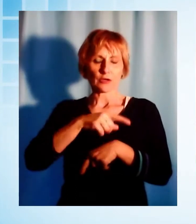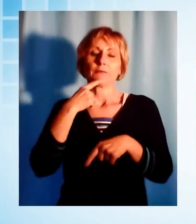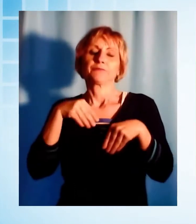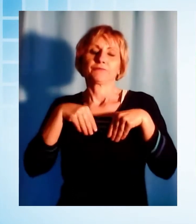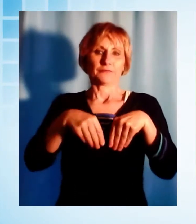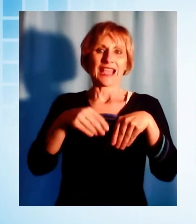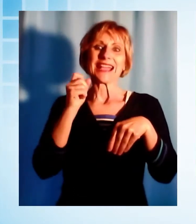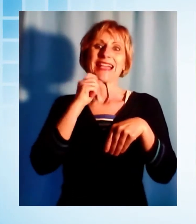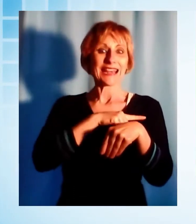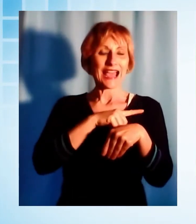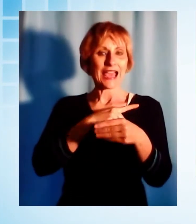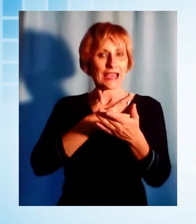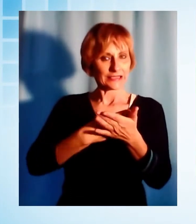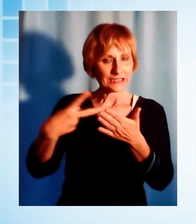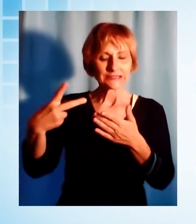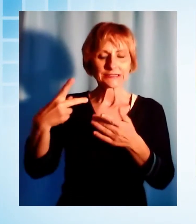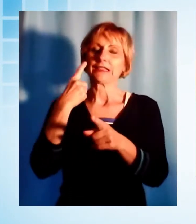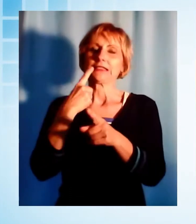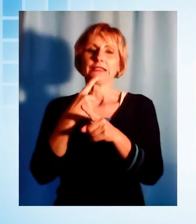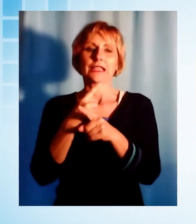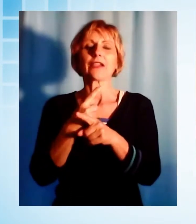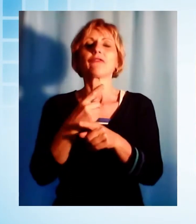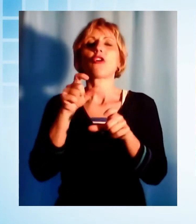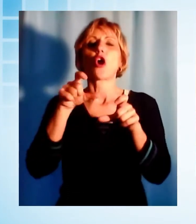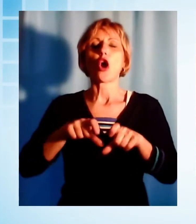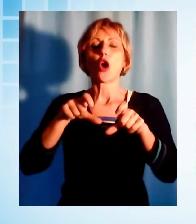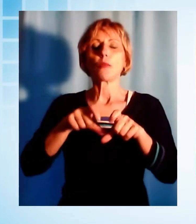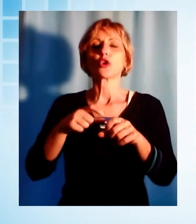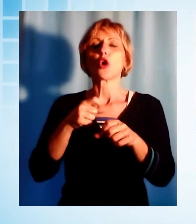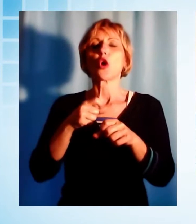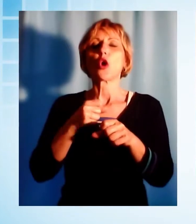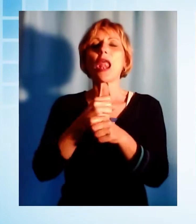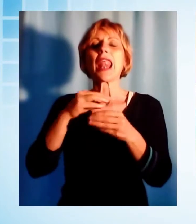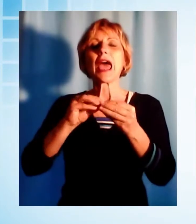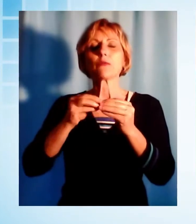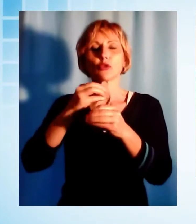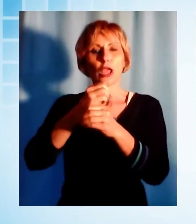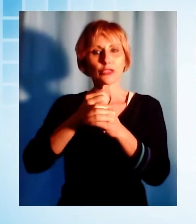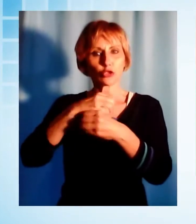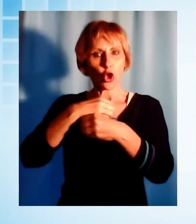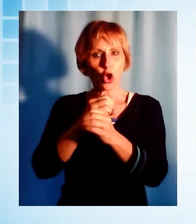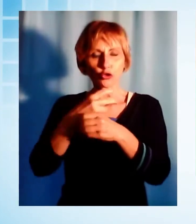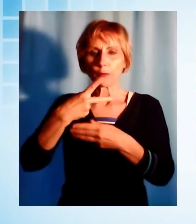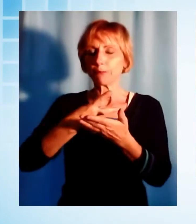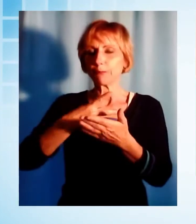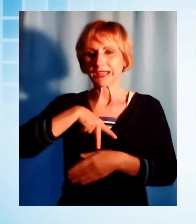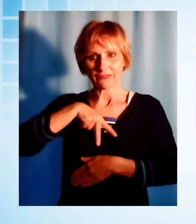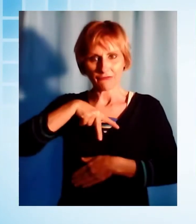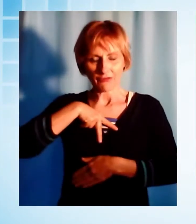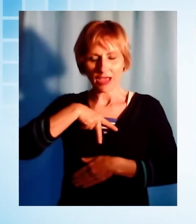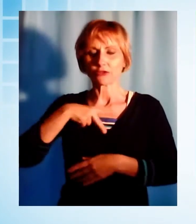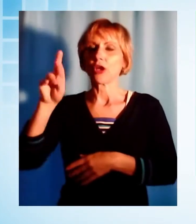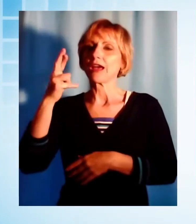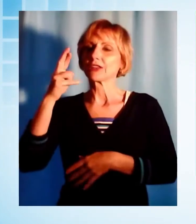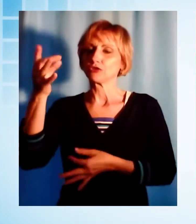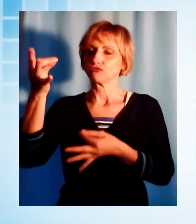è comunque necessario presentare al laboratorio privato la ricetta del medico curante. Le nuove categorie, che avranno accesso ai